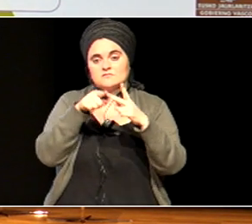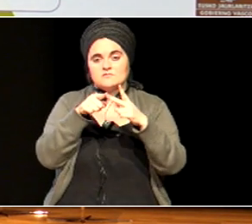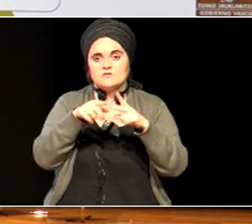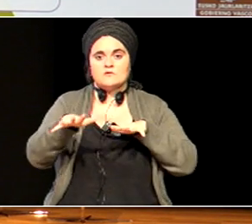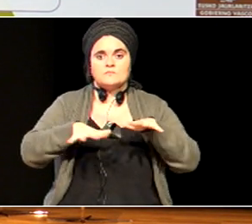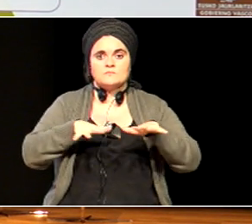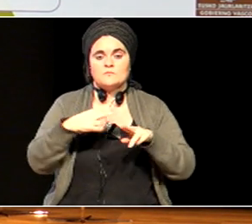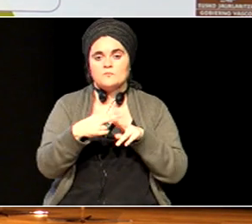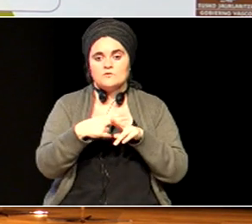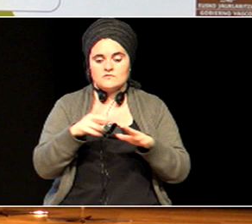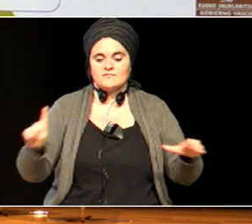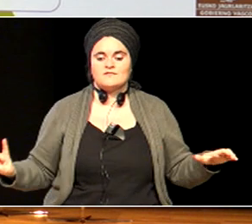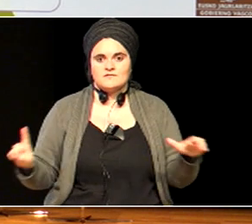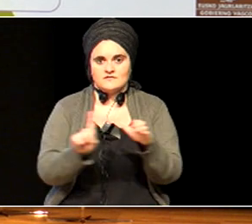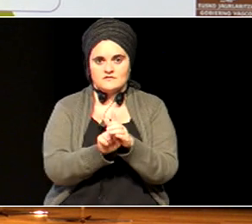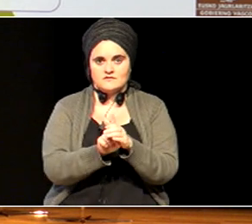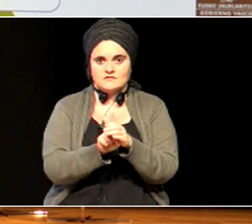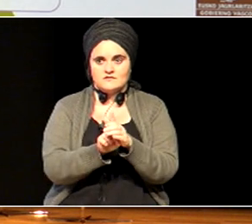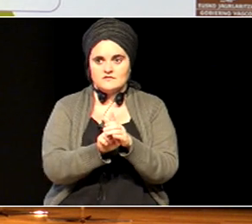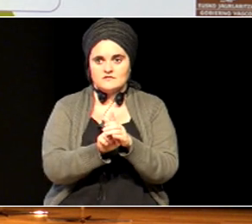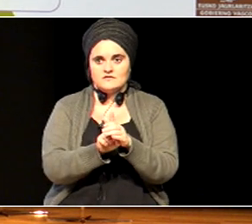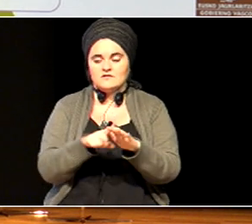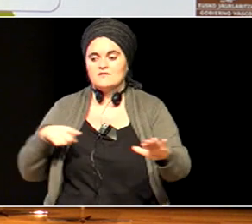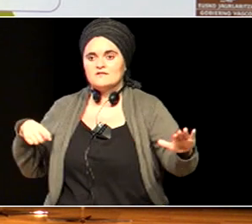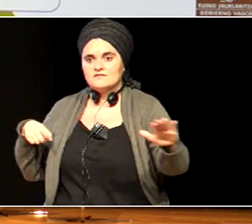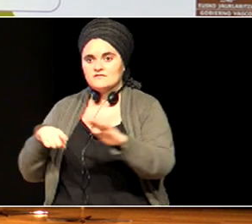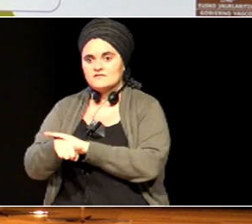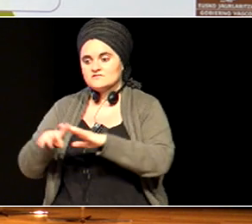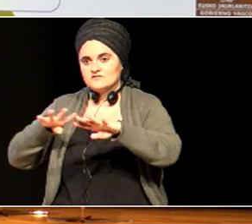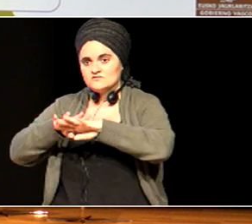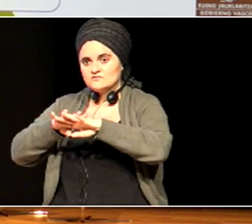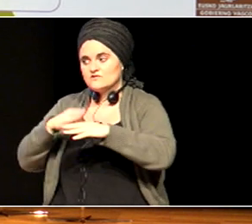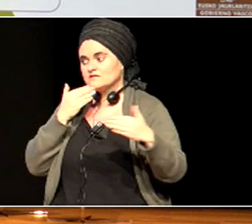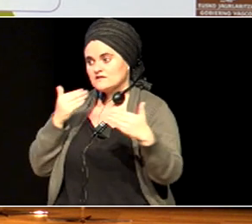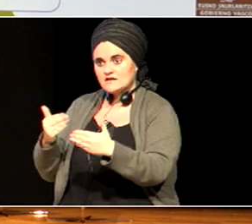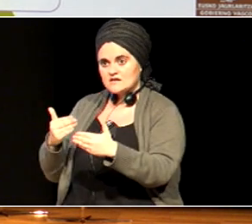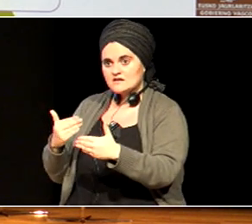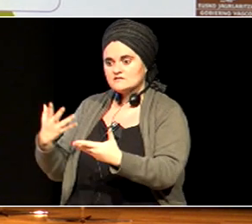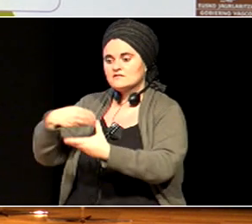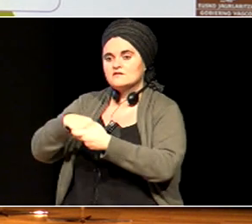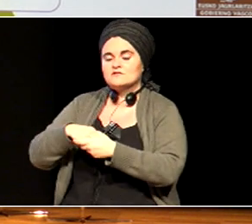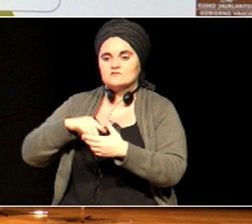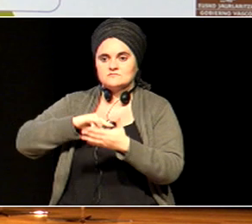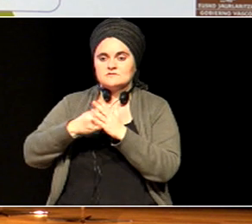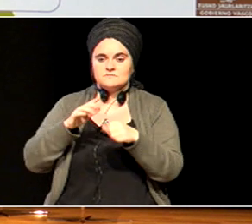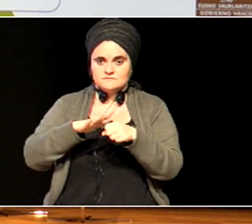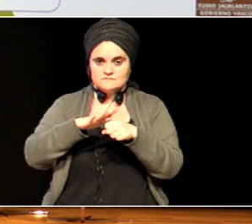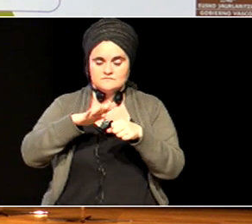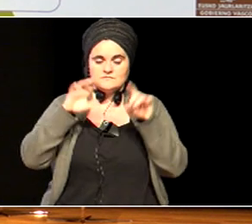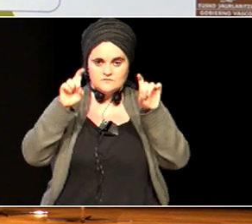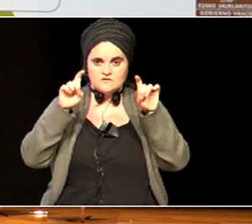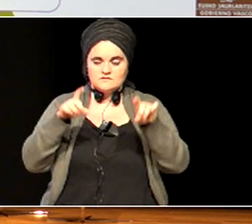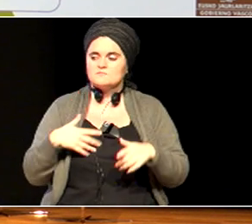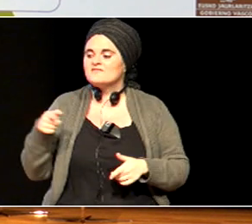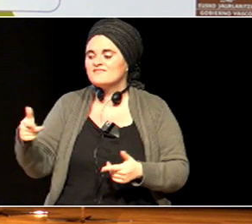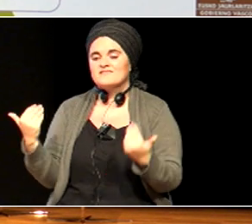i praktikas inklusibas atraves del desarrollo de aktuaziones estrukturales en el sistema edukatibo nori dagokio augaratzea